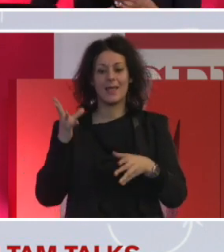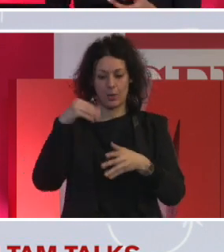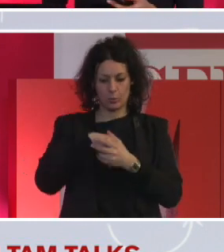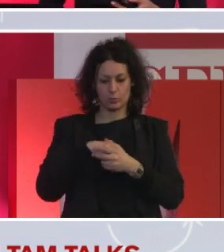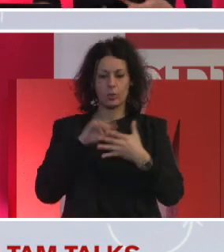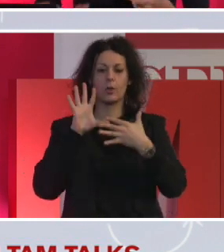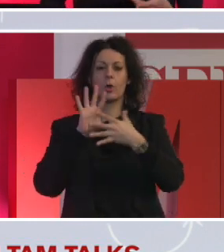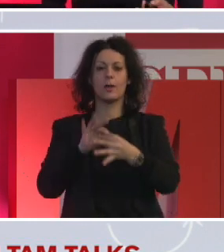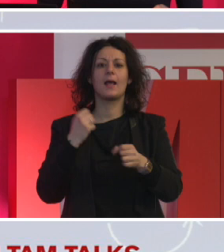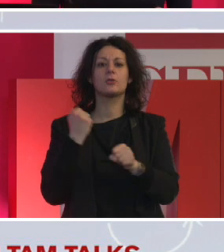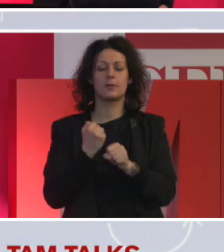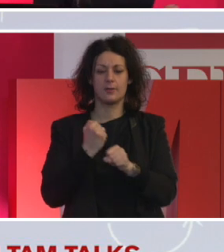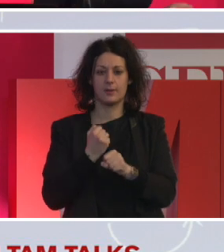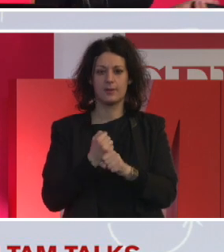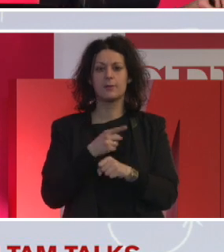che, secondo loro,